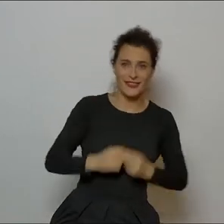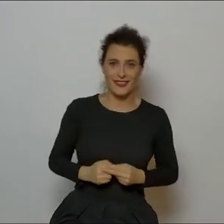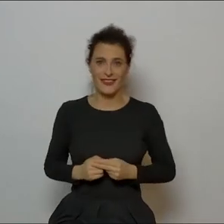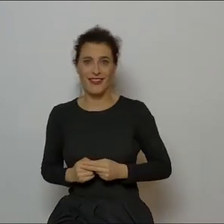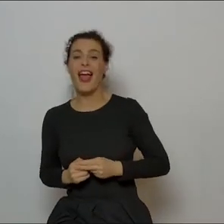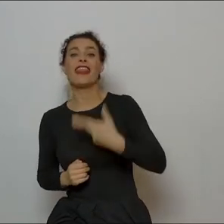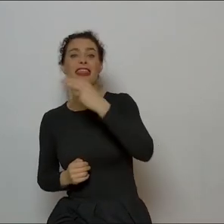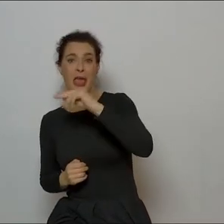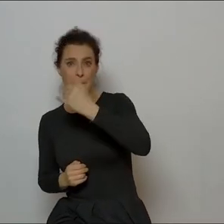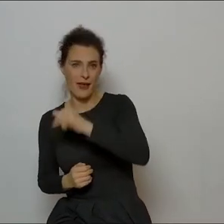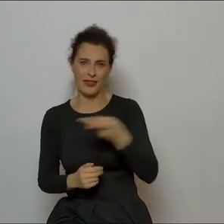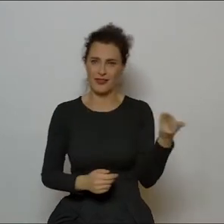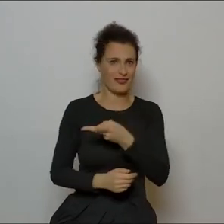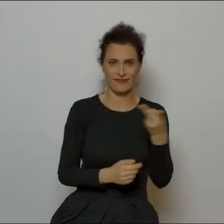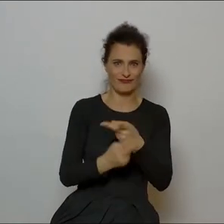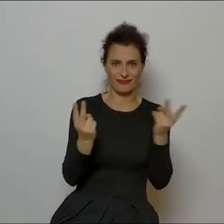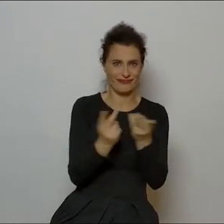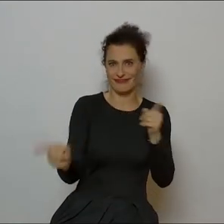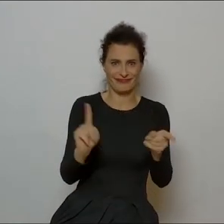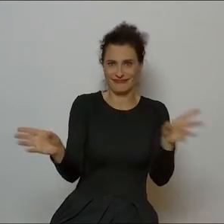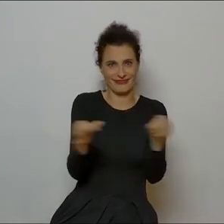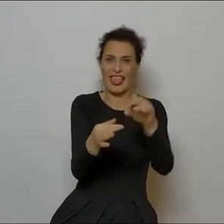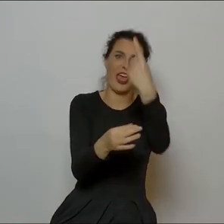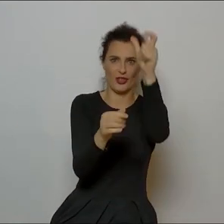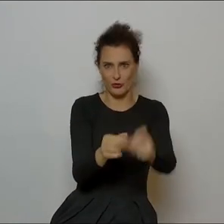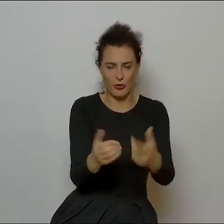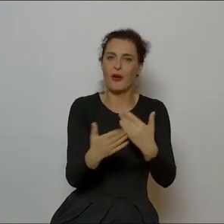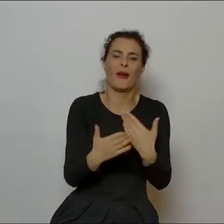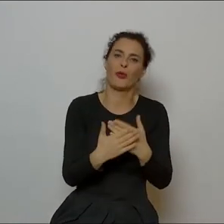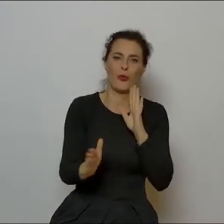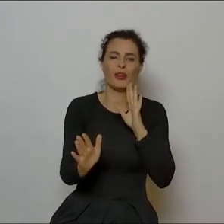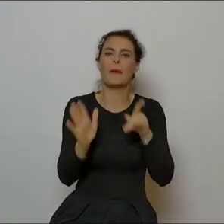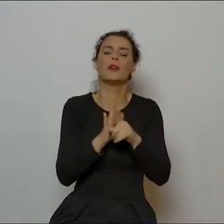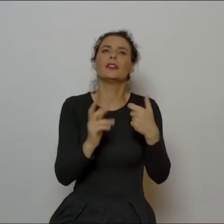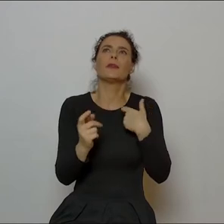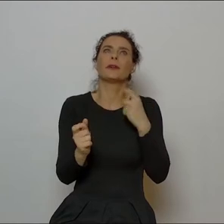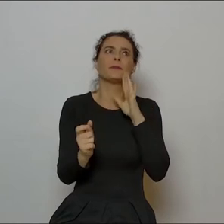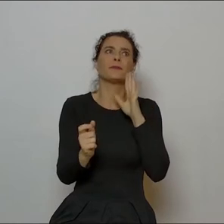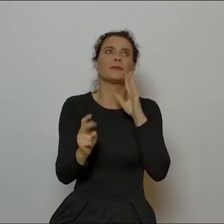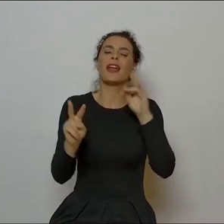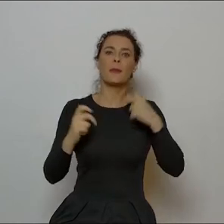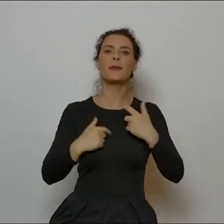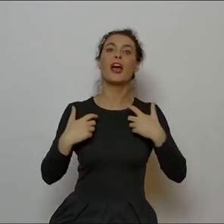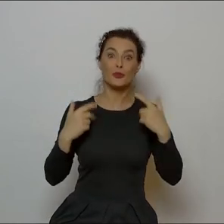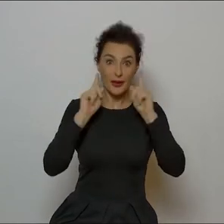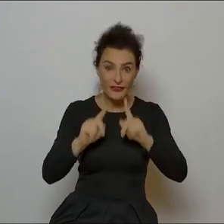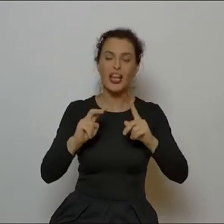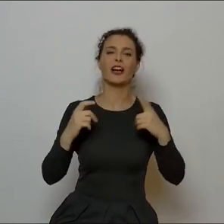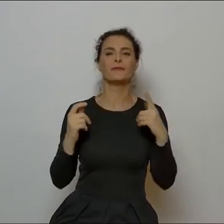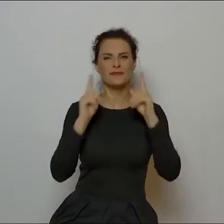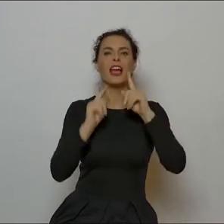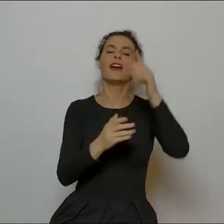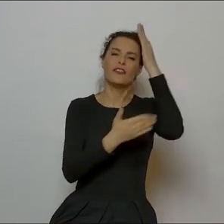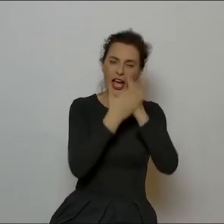w sumie troszeczkę, jakbym skłaniała się ku wierze w reinkarnację, to nawet